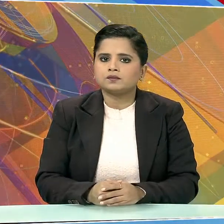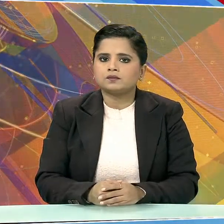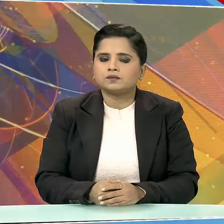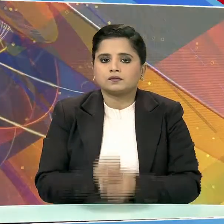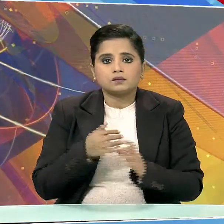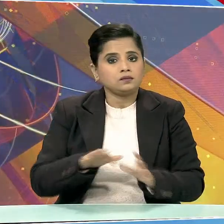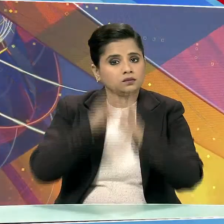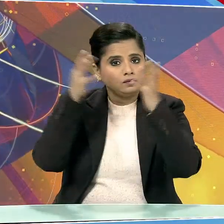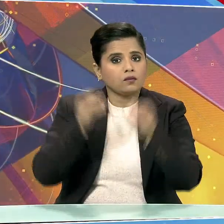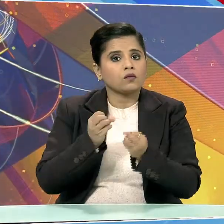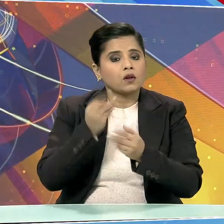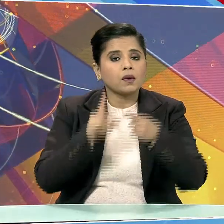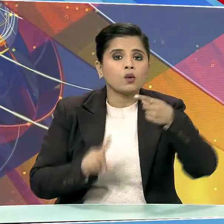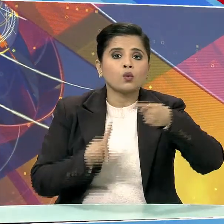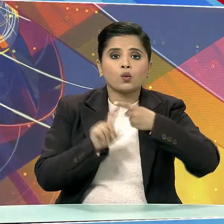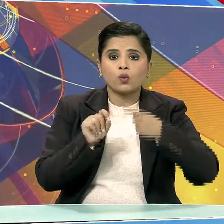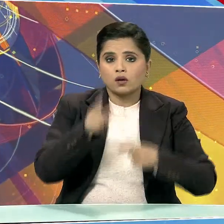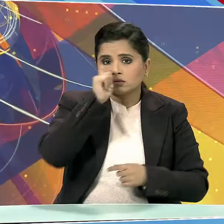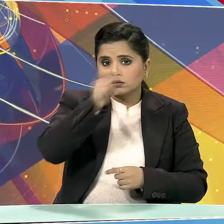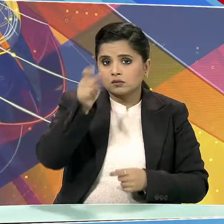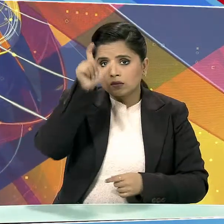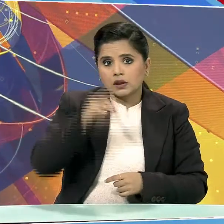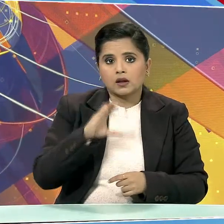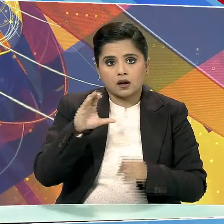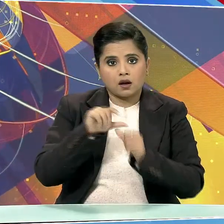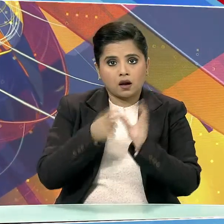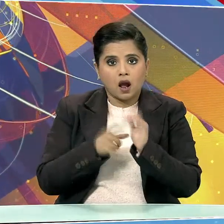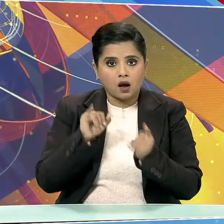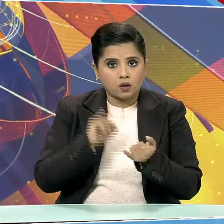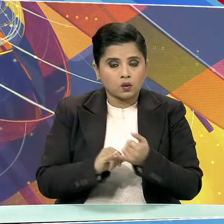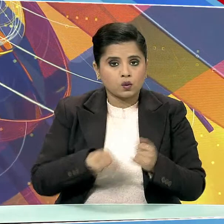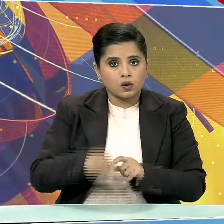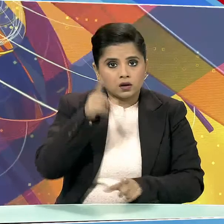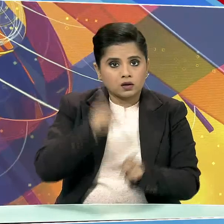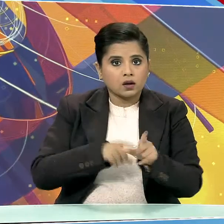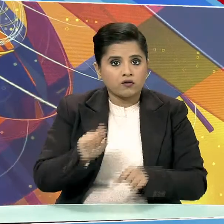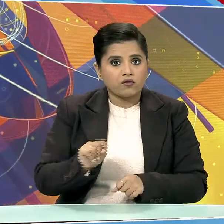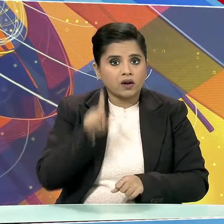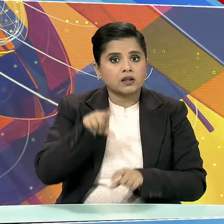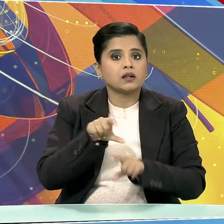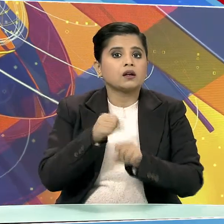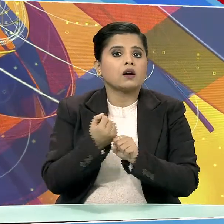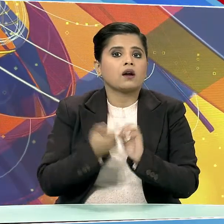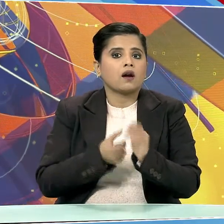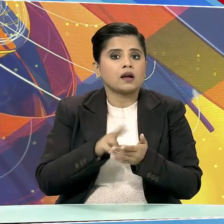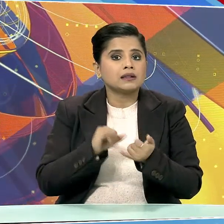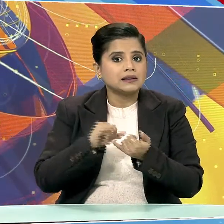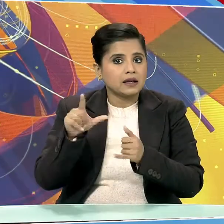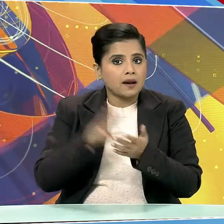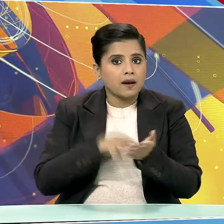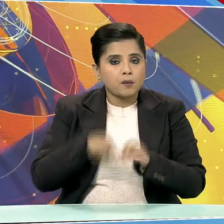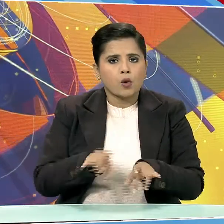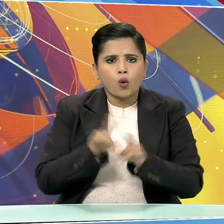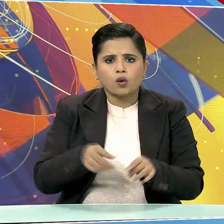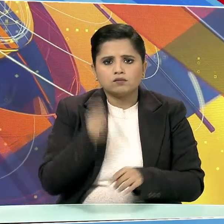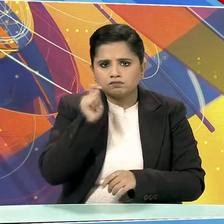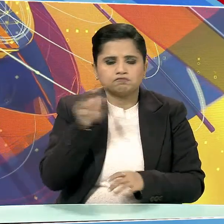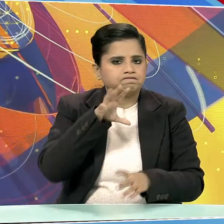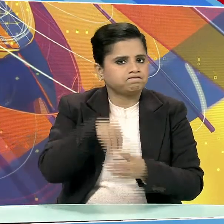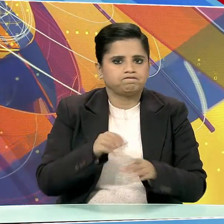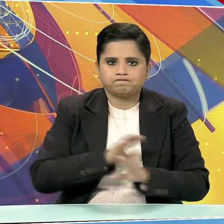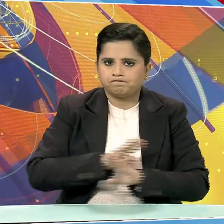दुनिया के नंबर एक टेनिस खिलारी कारलोस अलकराज साल के पहले ग्रेंट स्लैम आउस्टेलियन ओपन में नहीं कहलेंगे